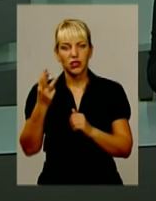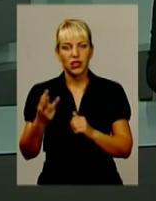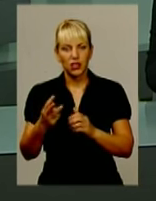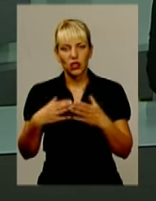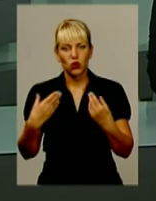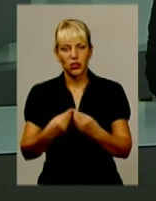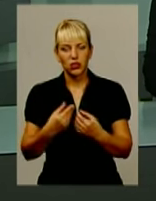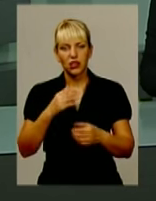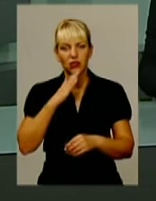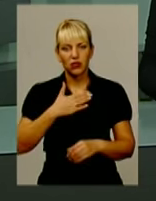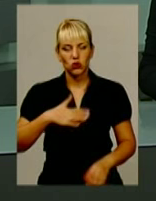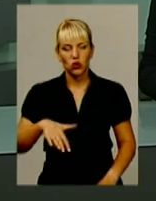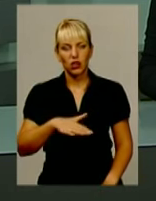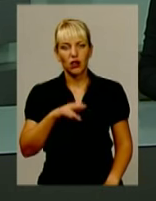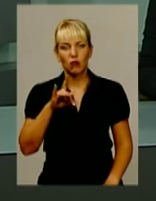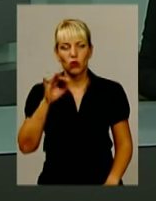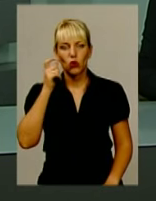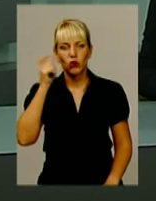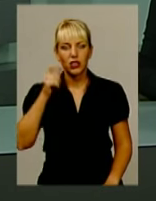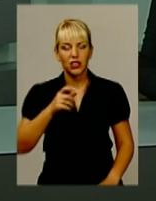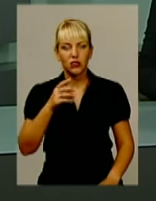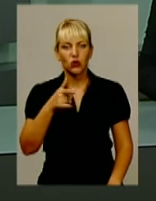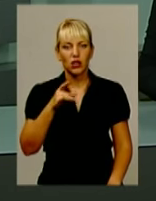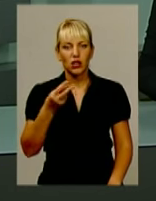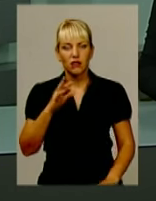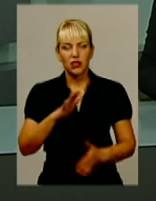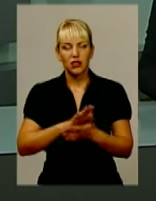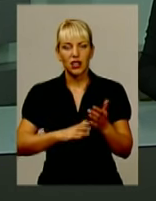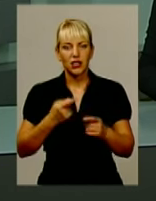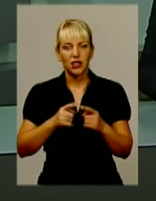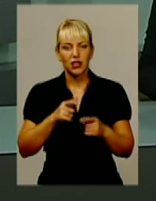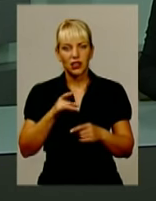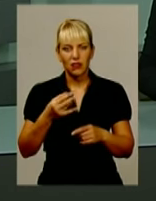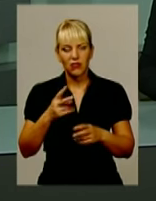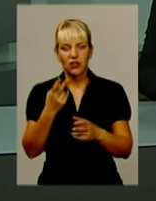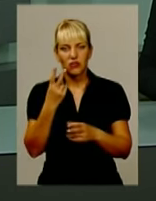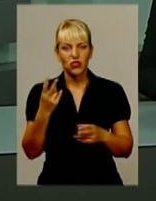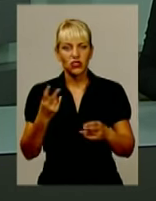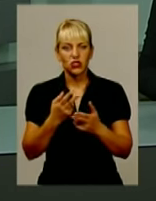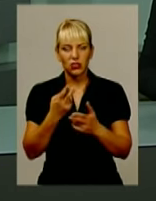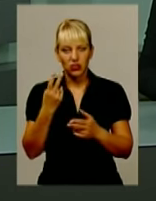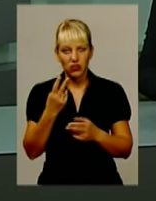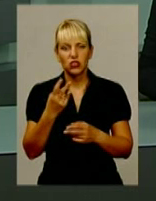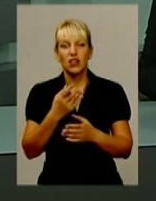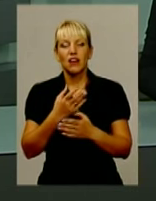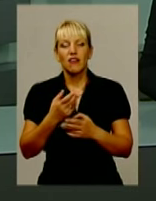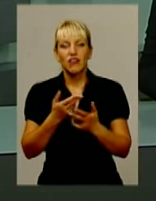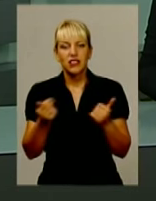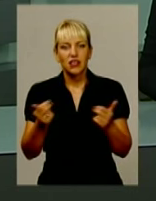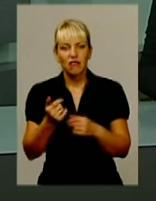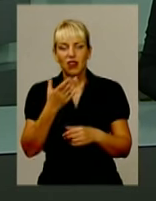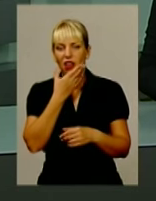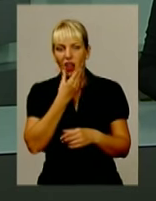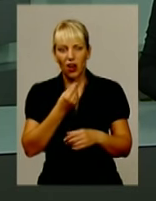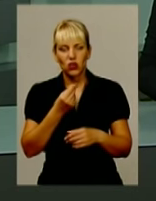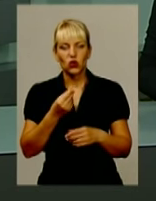родина краю. Про українську гривню далі. Її двічі визнавали найкрасивішою валютою світу. Вона – одна із